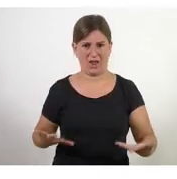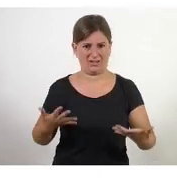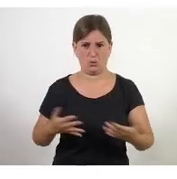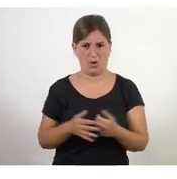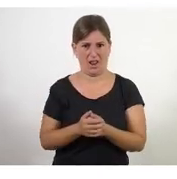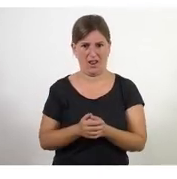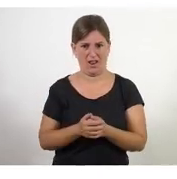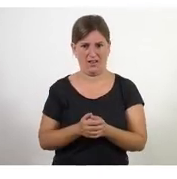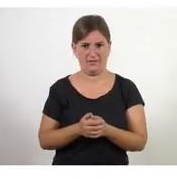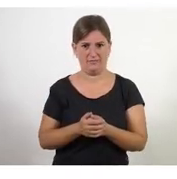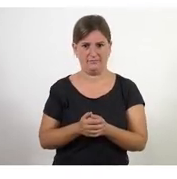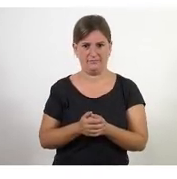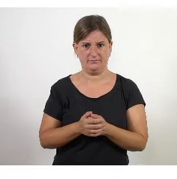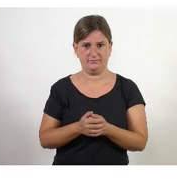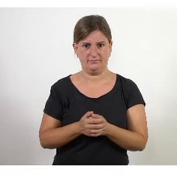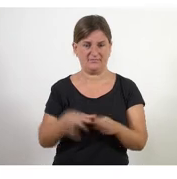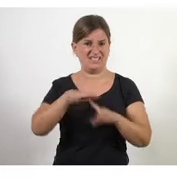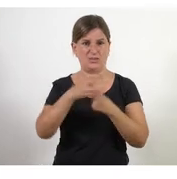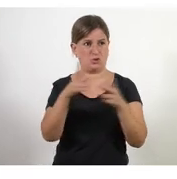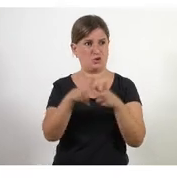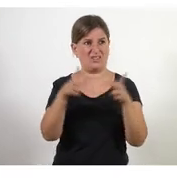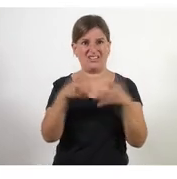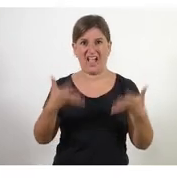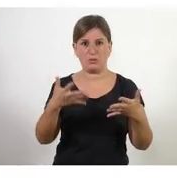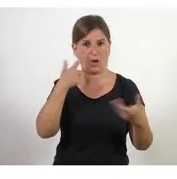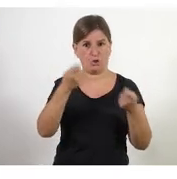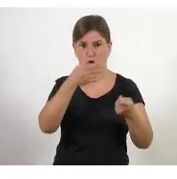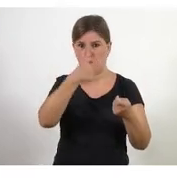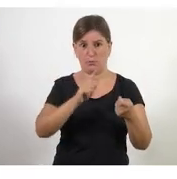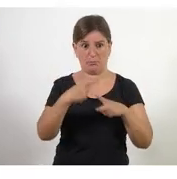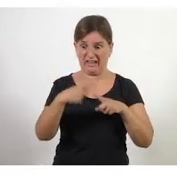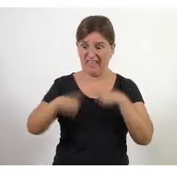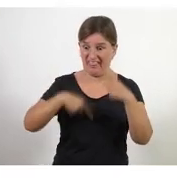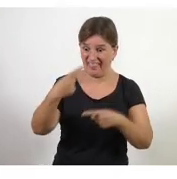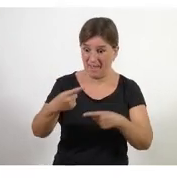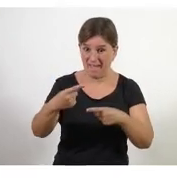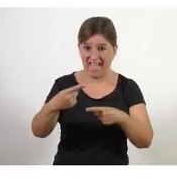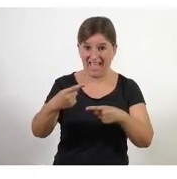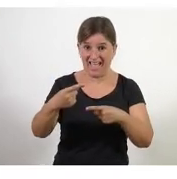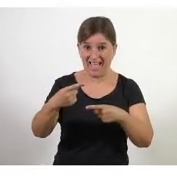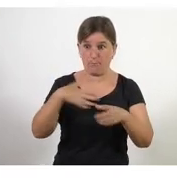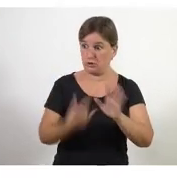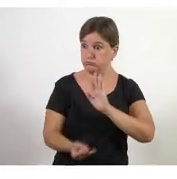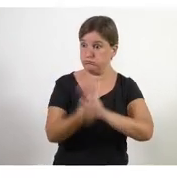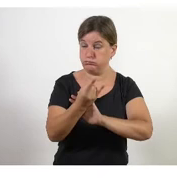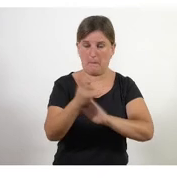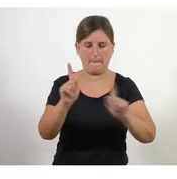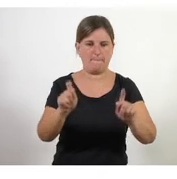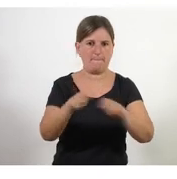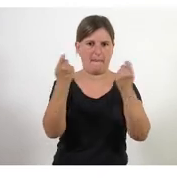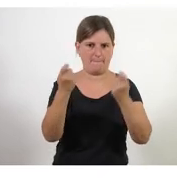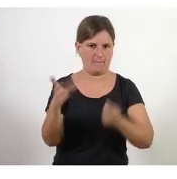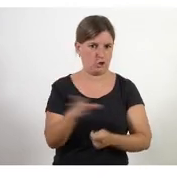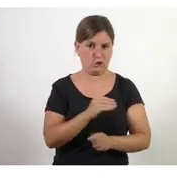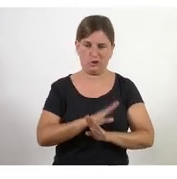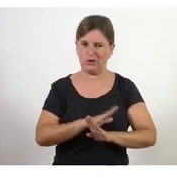una situació com la que estem vivint perquè demà passarà alguna cosa que et tirarà a baix tots els teus plans amb la qual tot